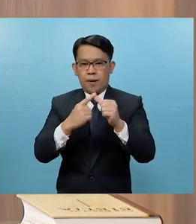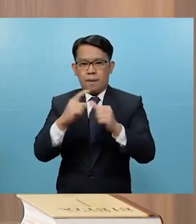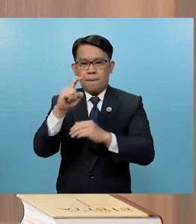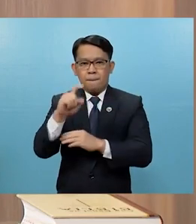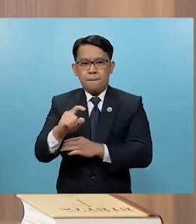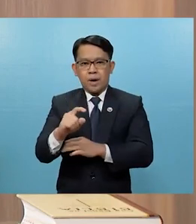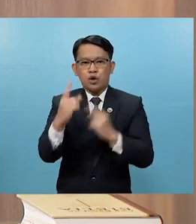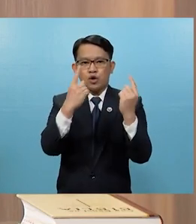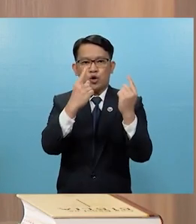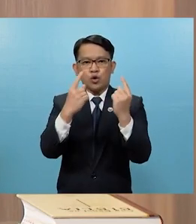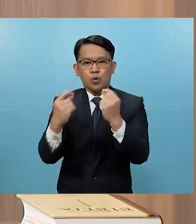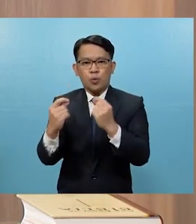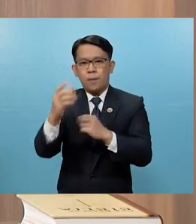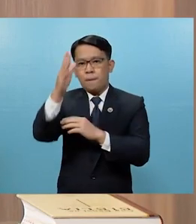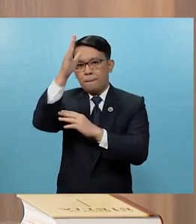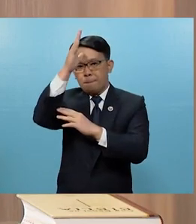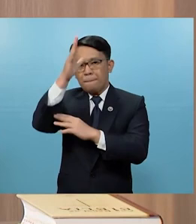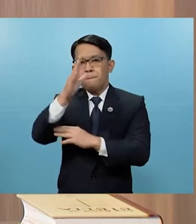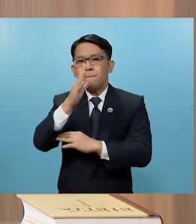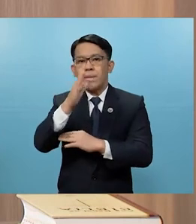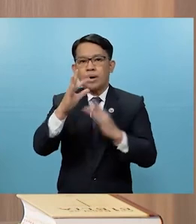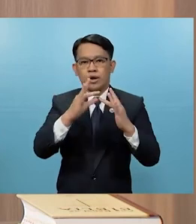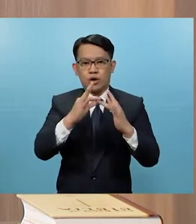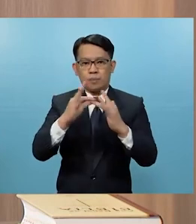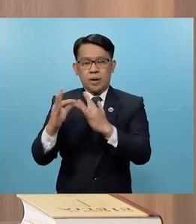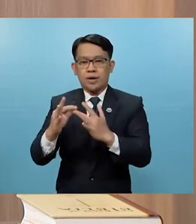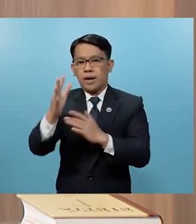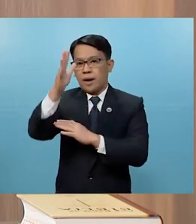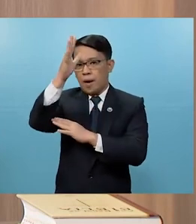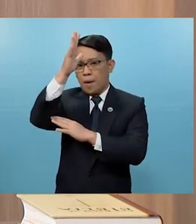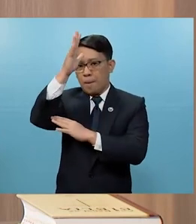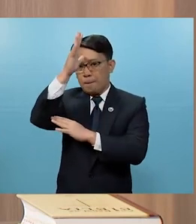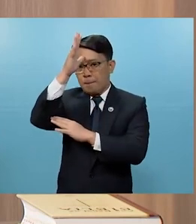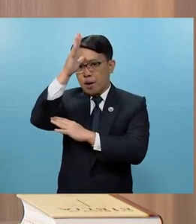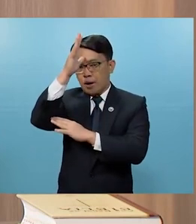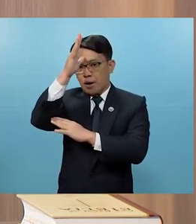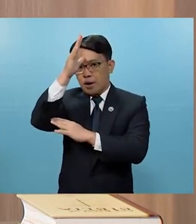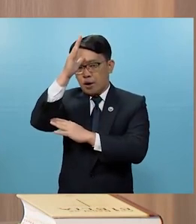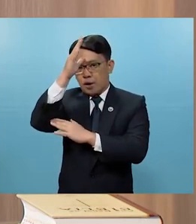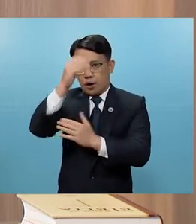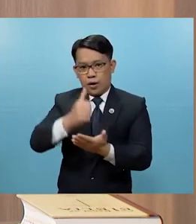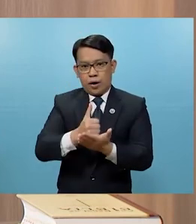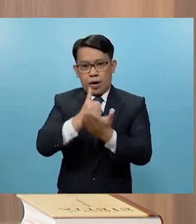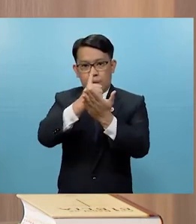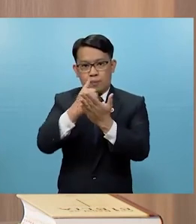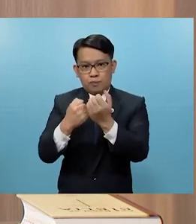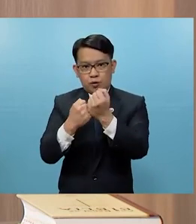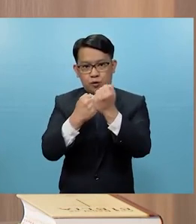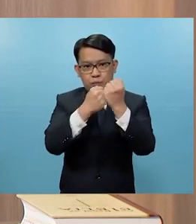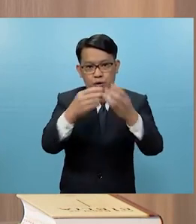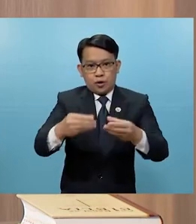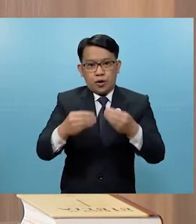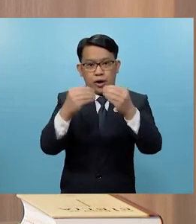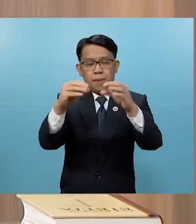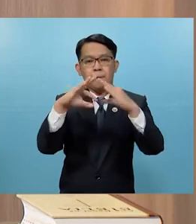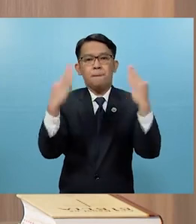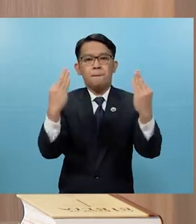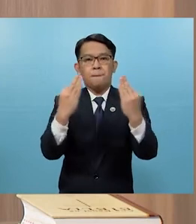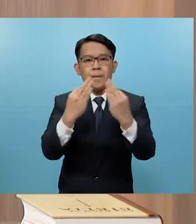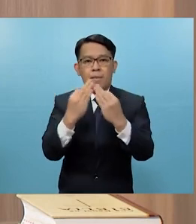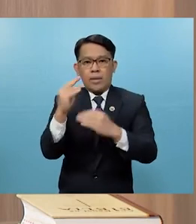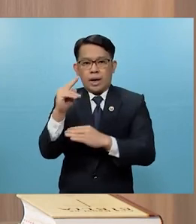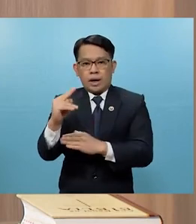dapat matugunan ng mga magulang, lalo na po ng mga ama, ang sustentuhan ang kanilang sariling pamilya.